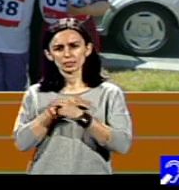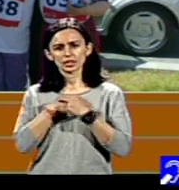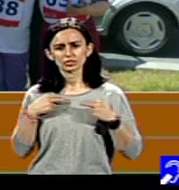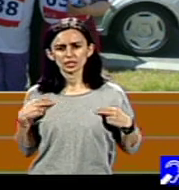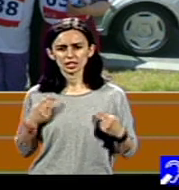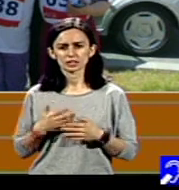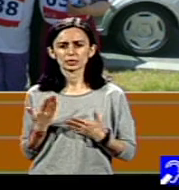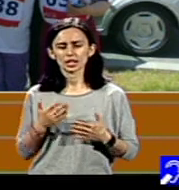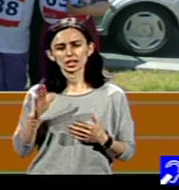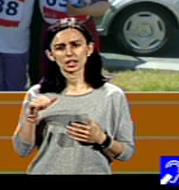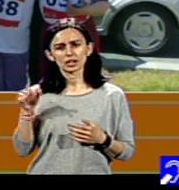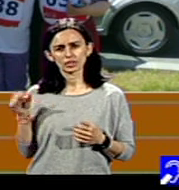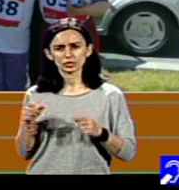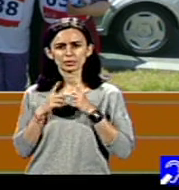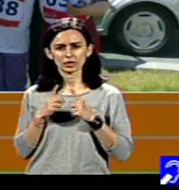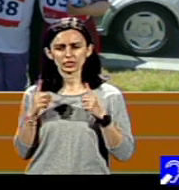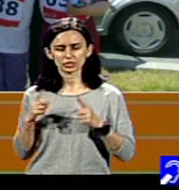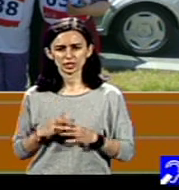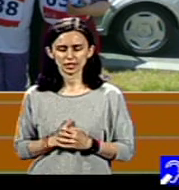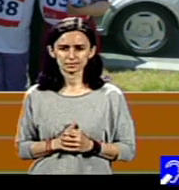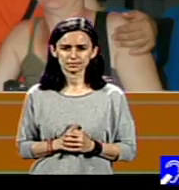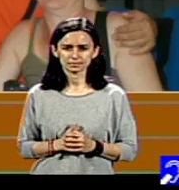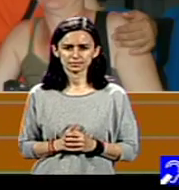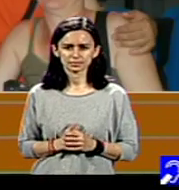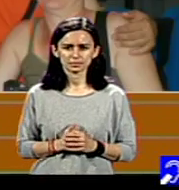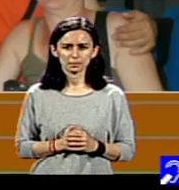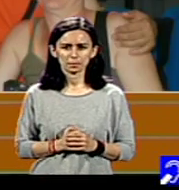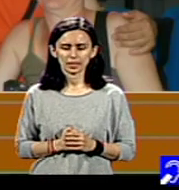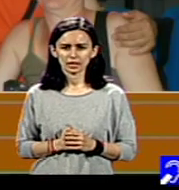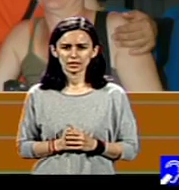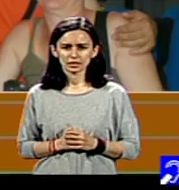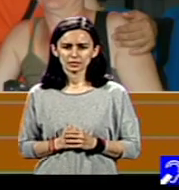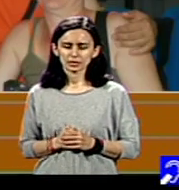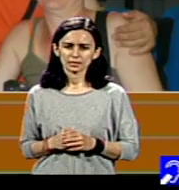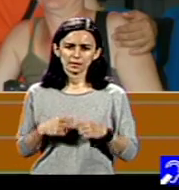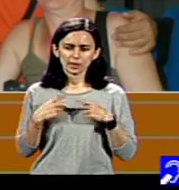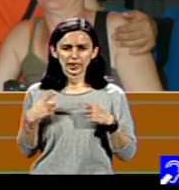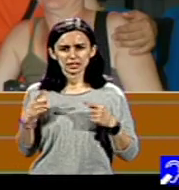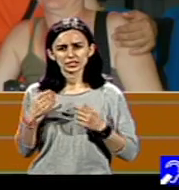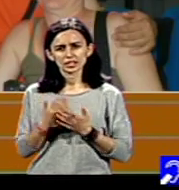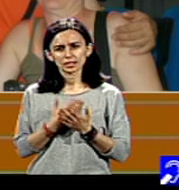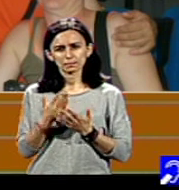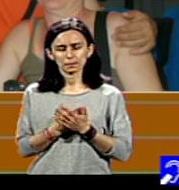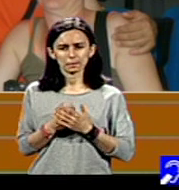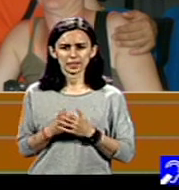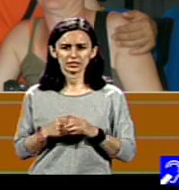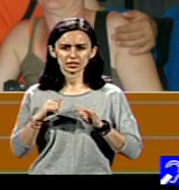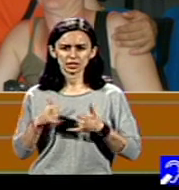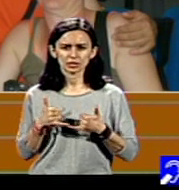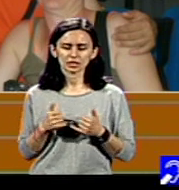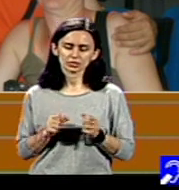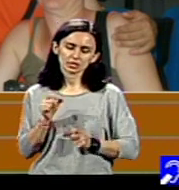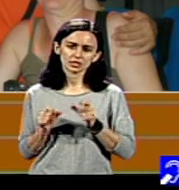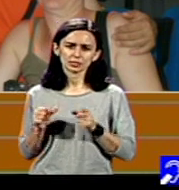doamnile, da? Pe diferitii cazuri sau diferitii povești pe care le știau ei despre diferiți tineri cu